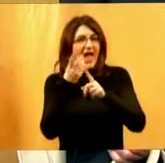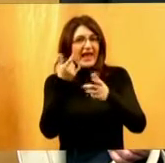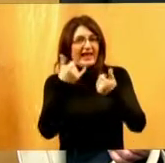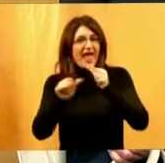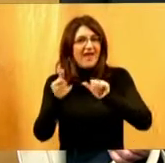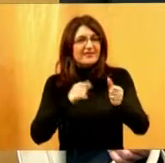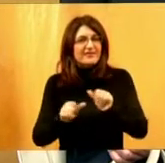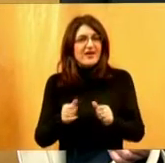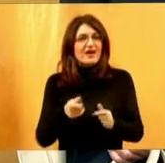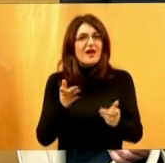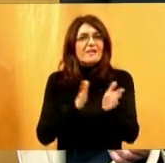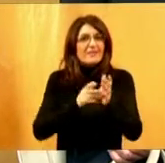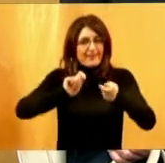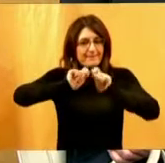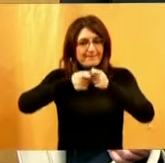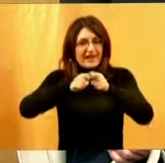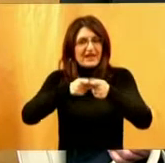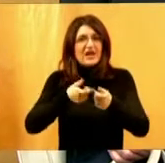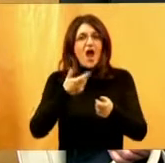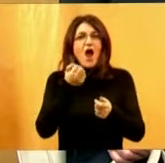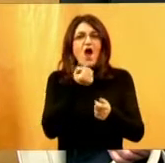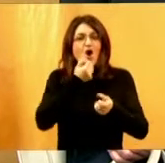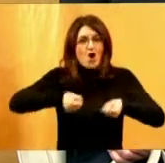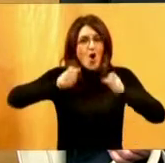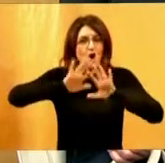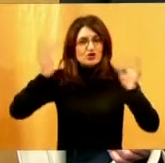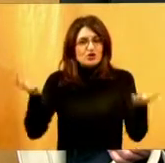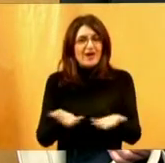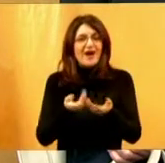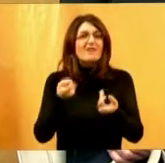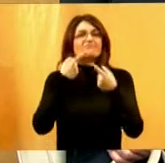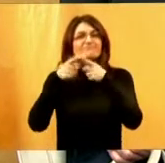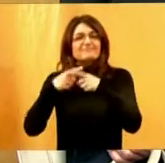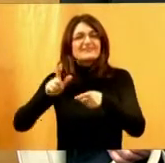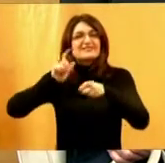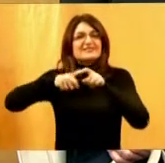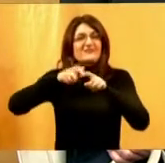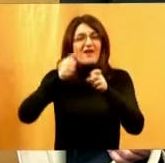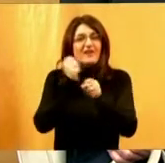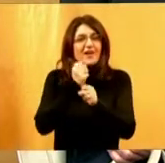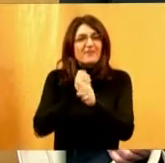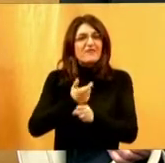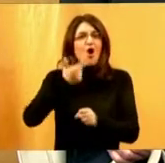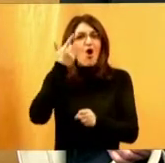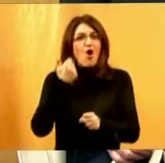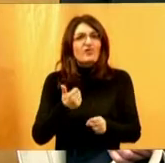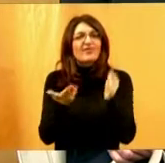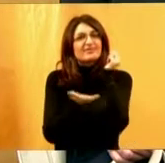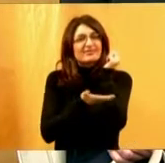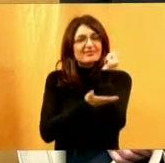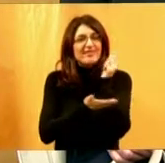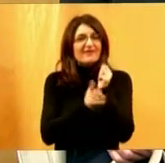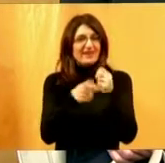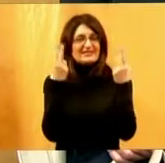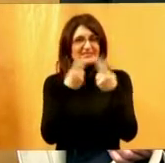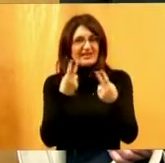pletenju košara, izradi raznih drugih predmeta od drva i sl.